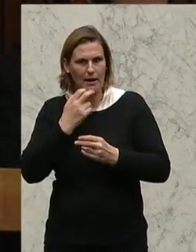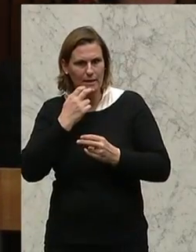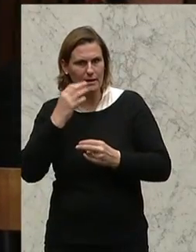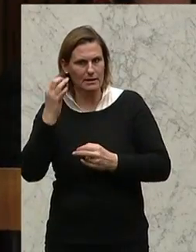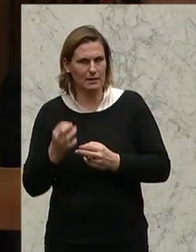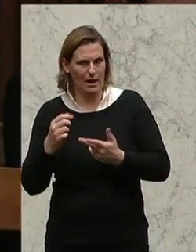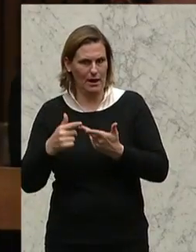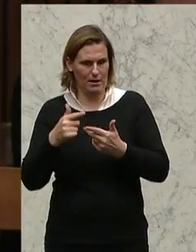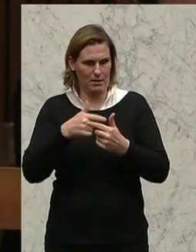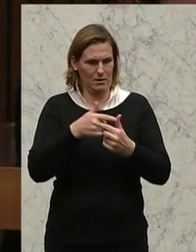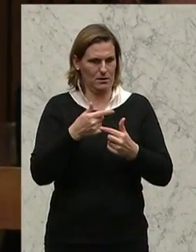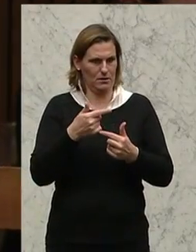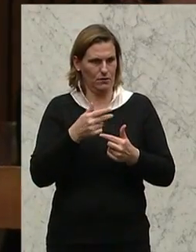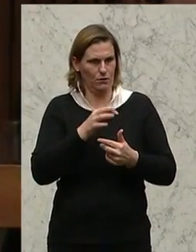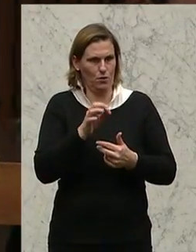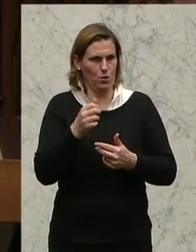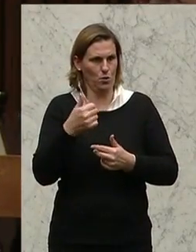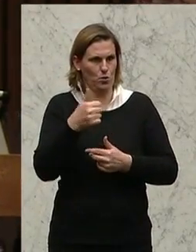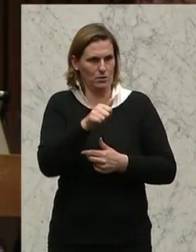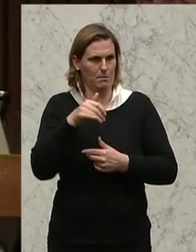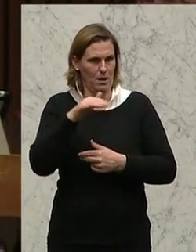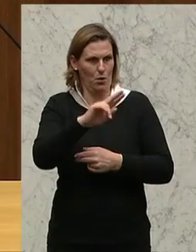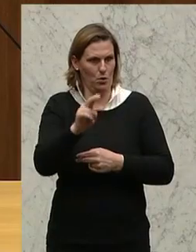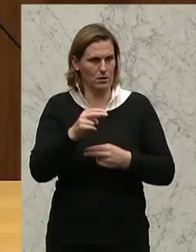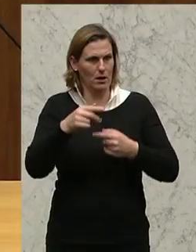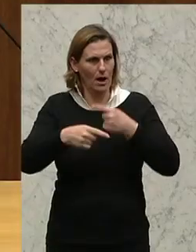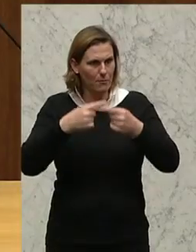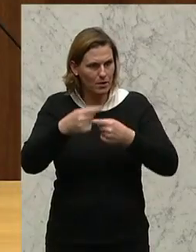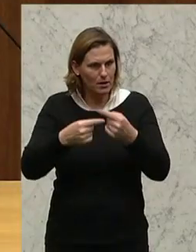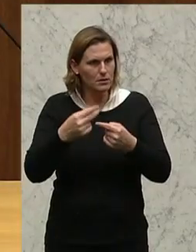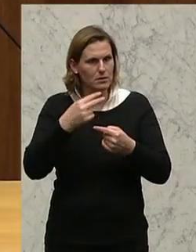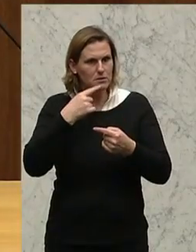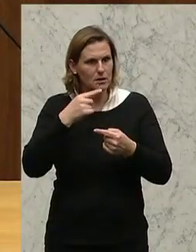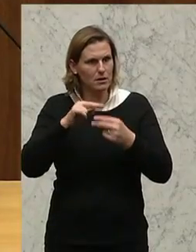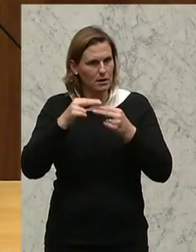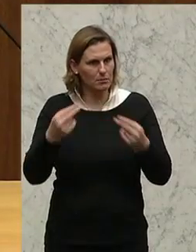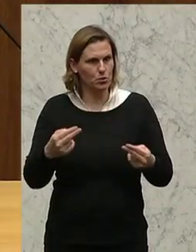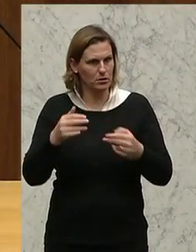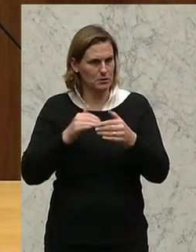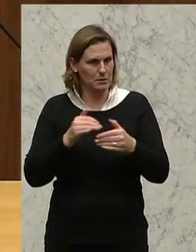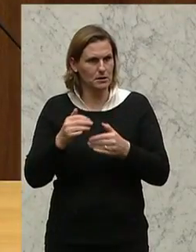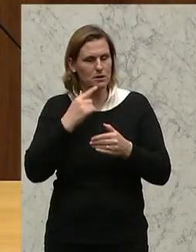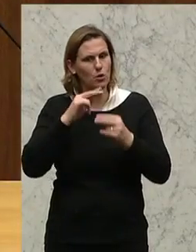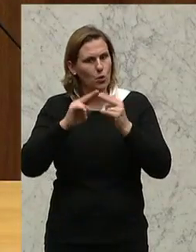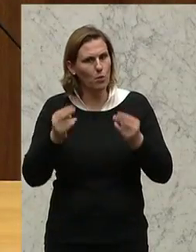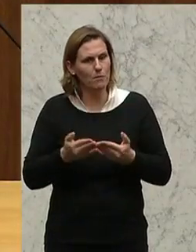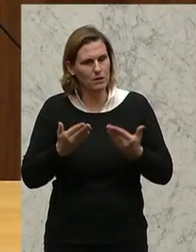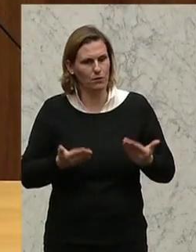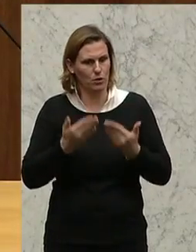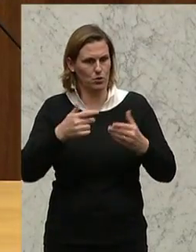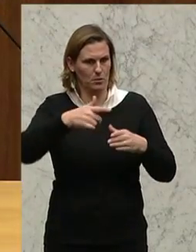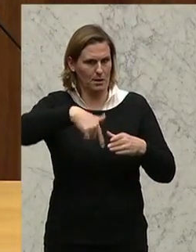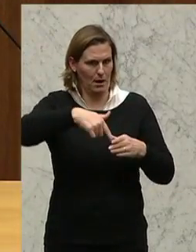Millionen Euro eingesetzt werden sollen. Abgewickelt laut dem Herrn Bundesminister im Ausschuss über die Umweltförderung im Inland.